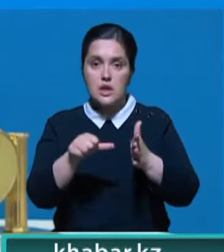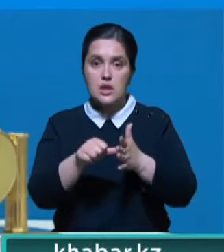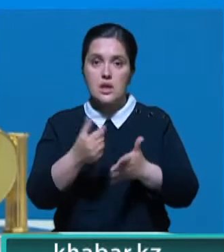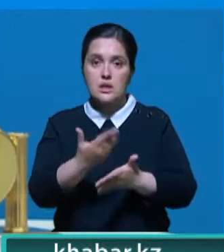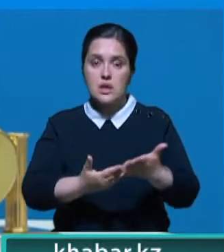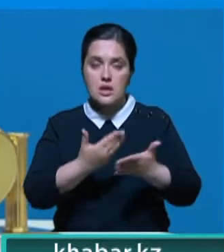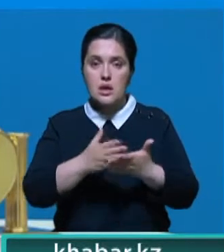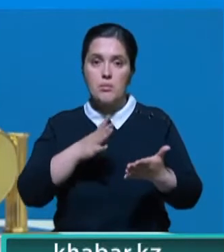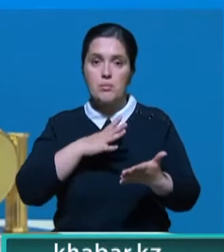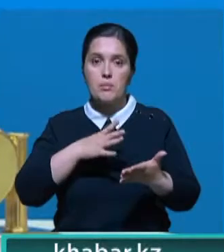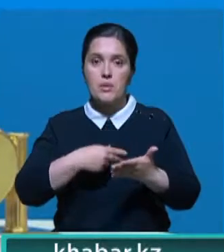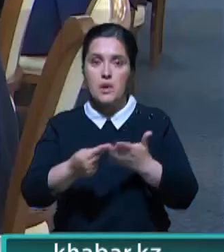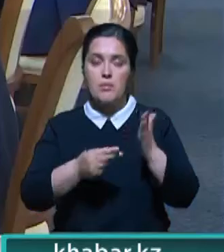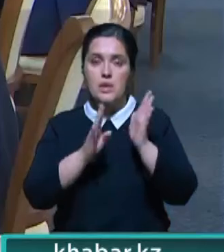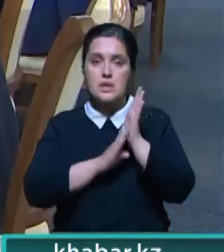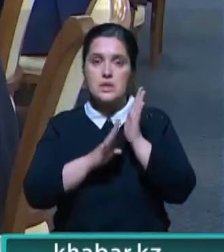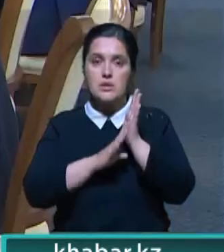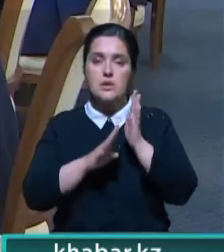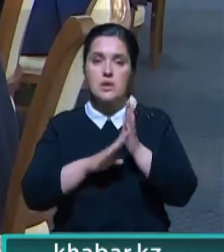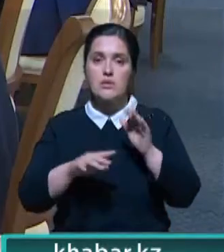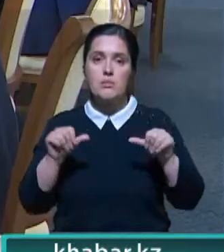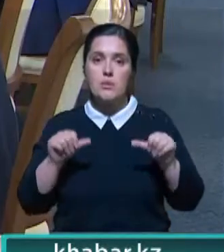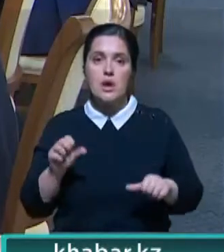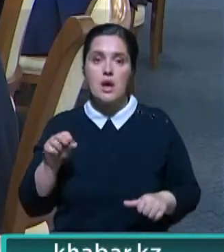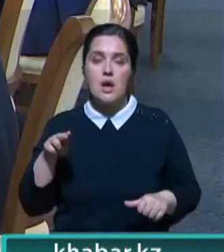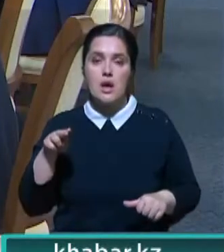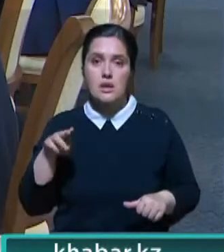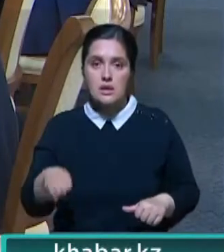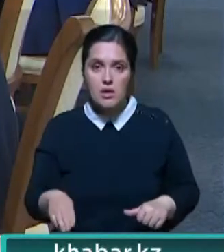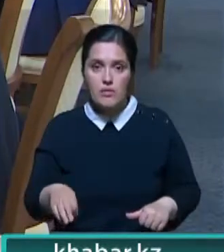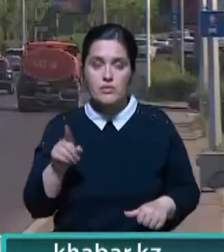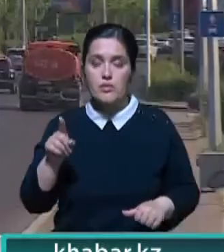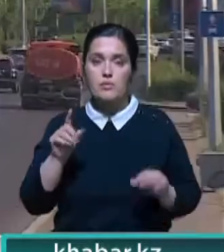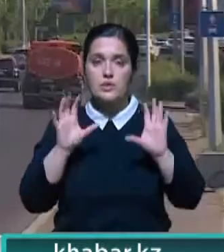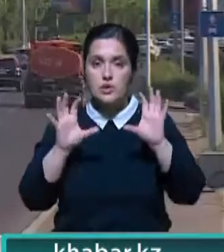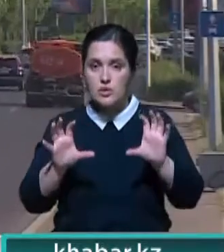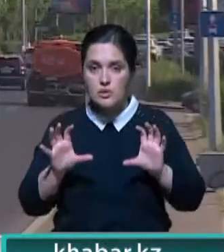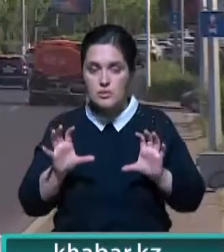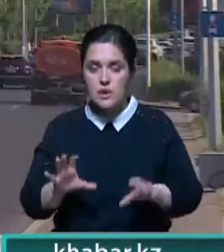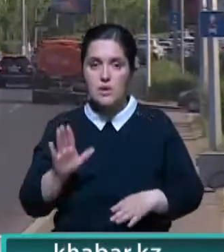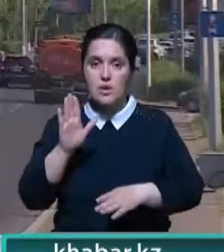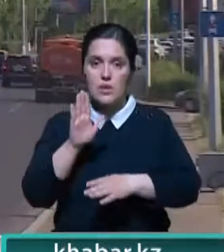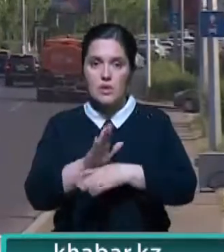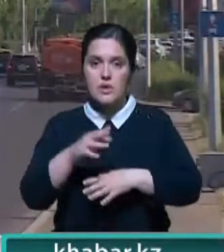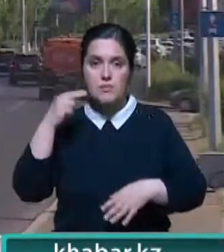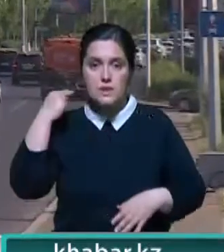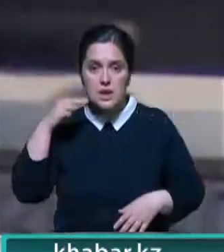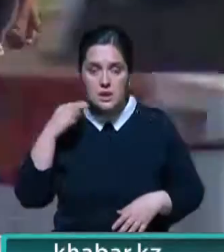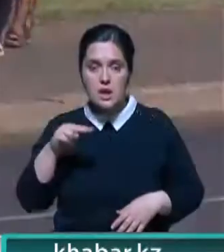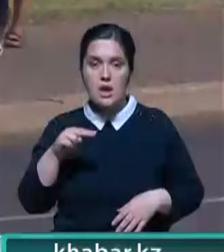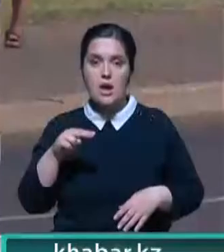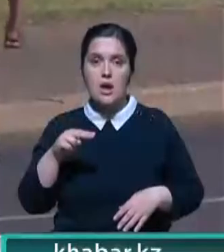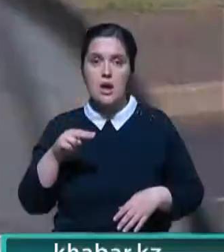существования членами Совета было принято больше девяти десятков нормативно-правовых актов, в том числе законы, указы